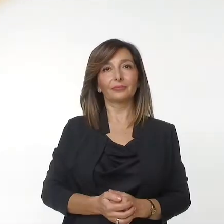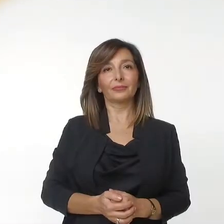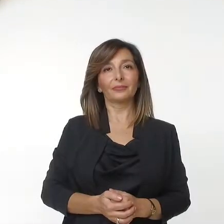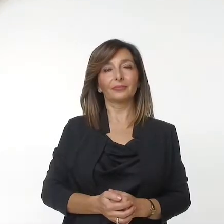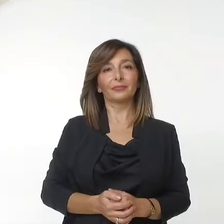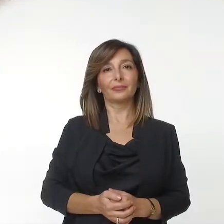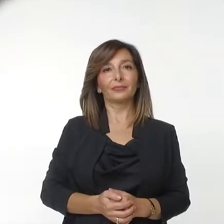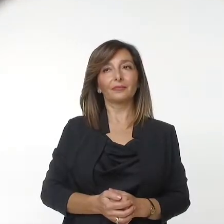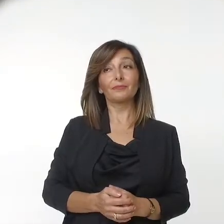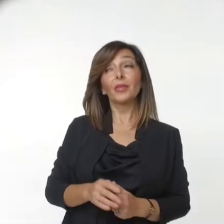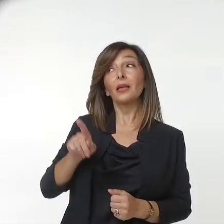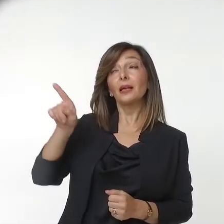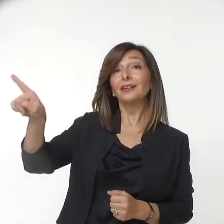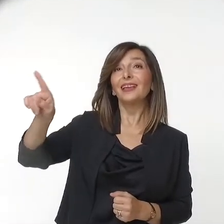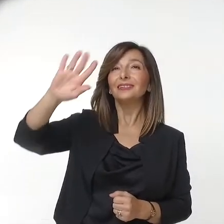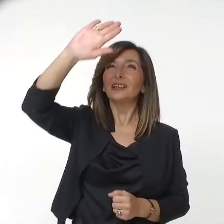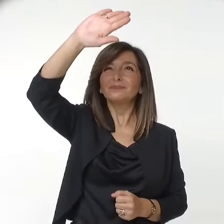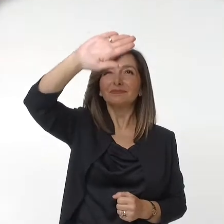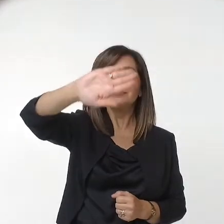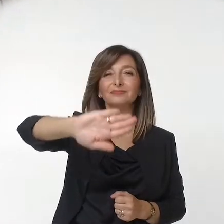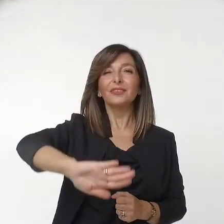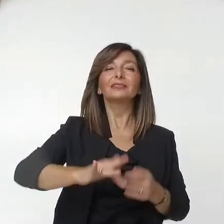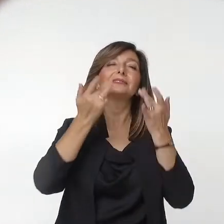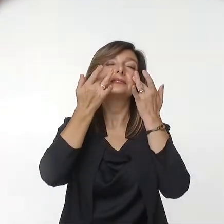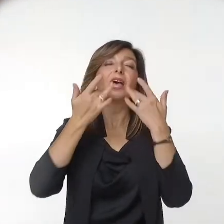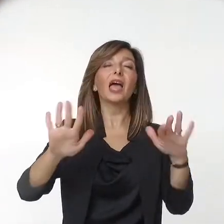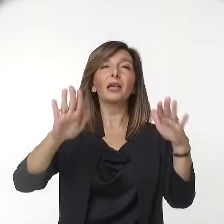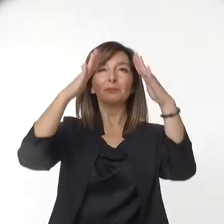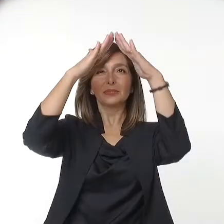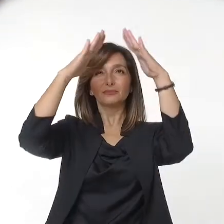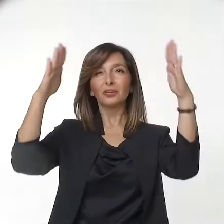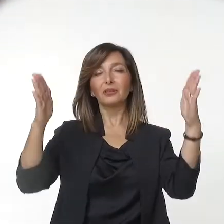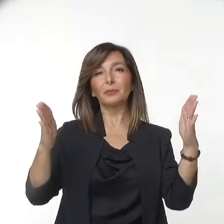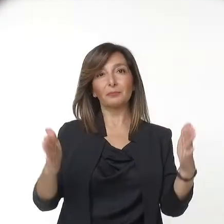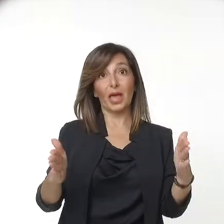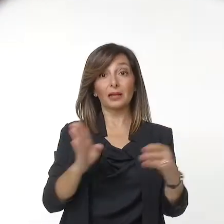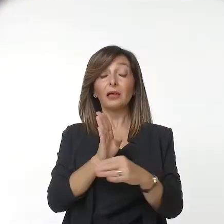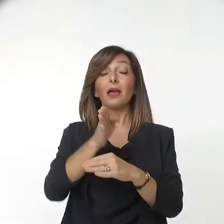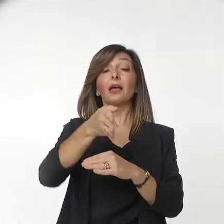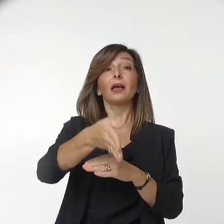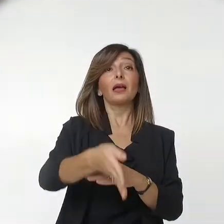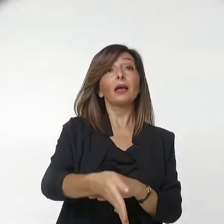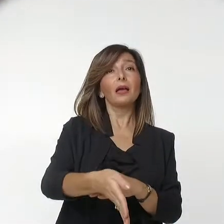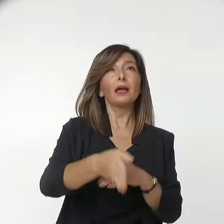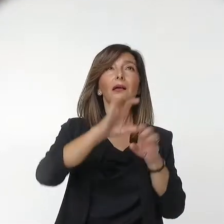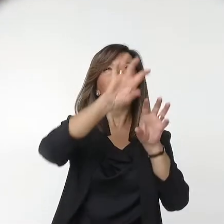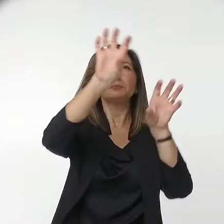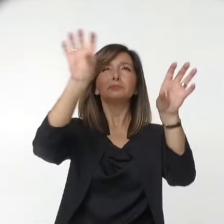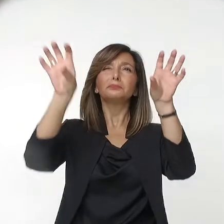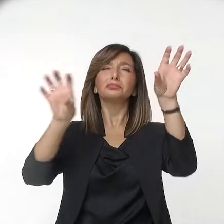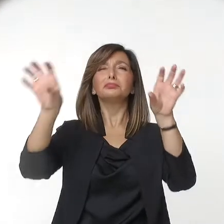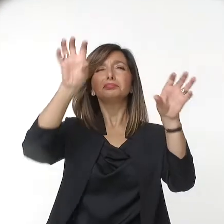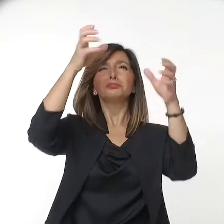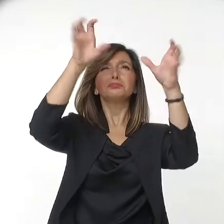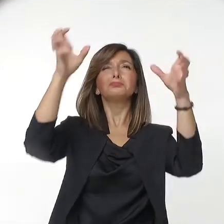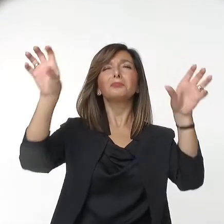La semplice facciata a capanna racchiude un sontuoso allestimento barocco che ha assunto le forme attuali